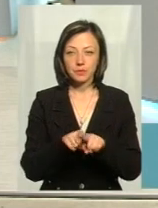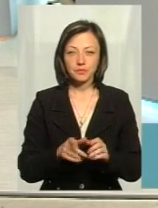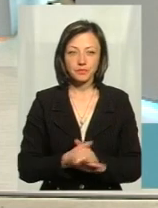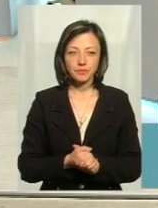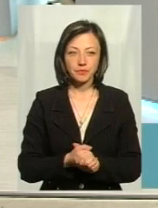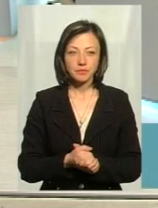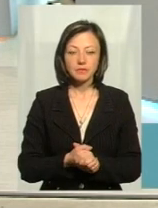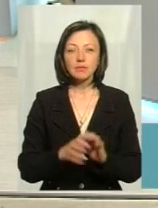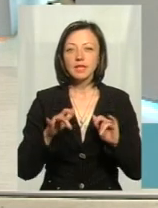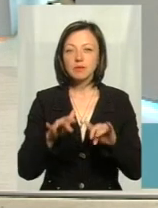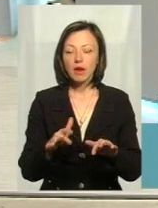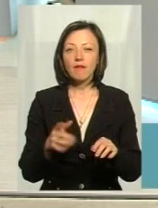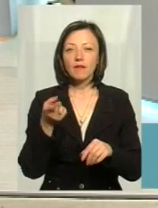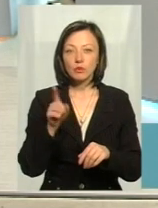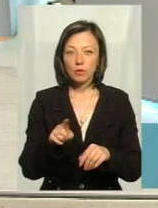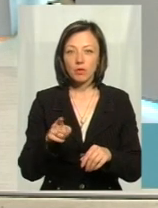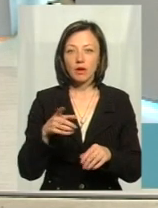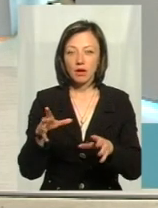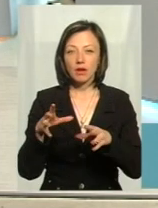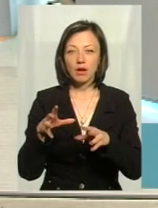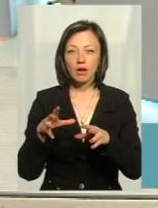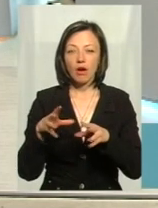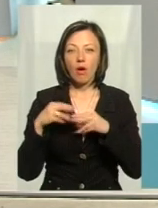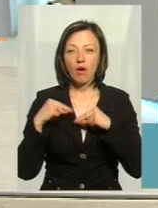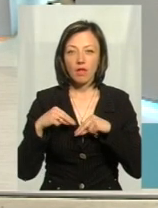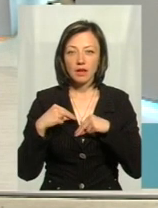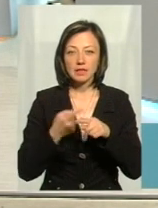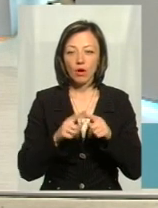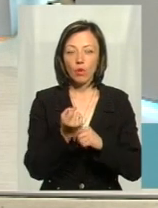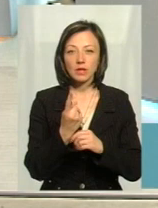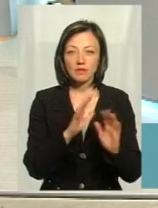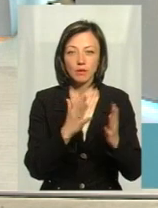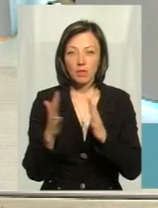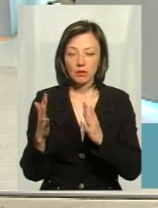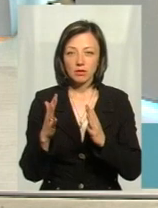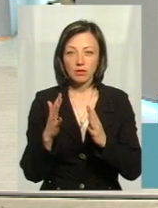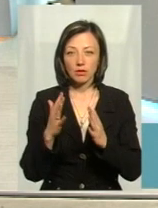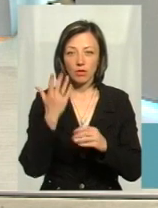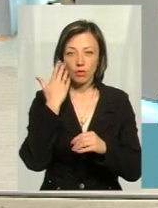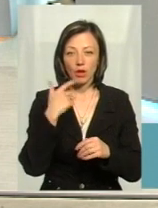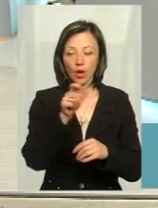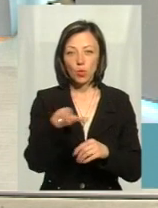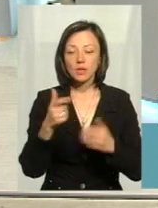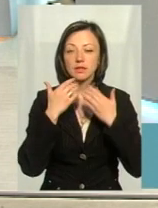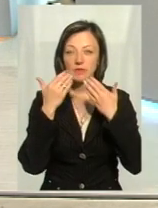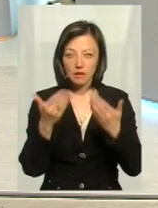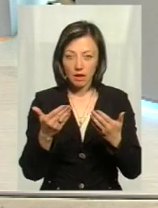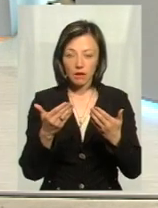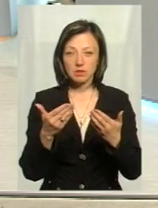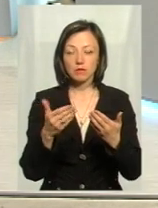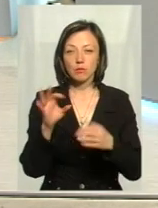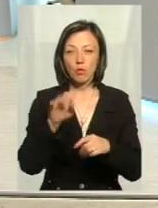своїх колег поліцейських трошки з ними не згідний. Справа в тому, що в цих 11 випадках, що коли до них громадяни зверталися, вони